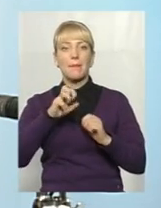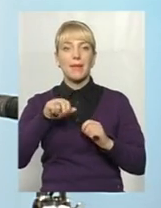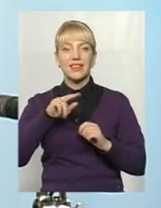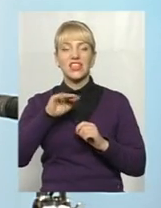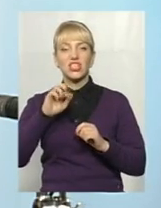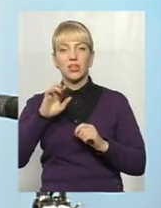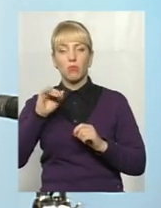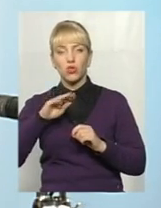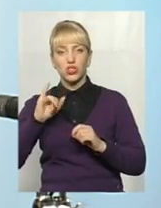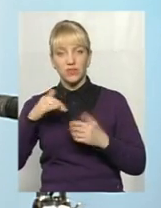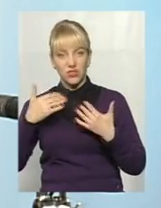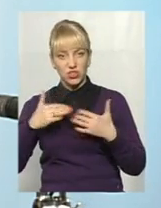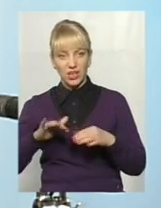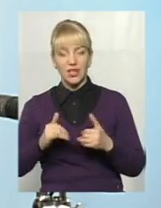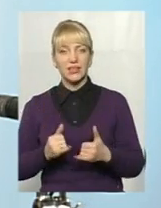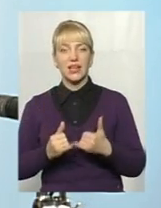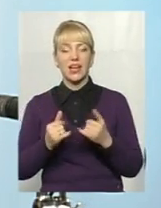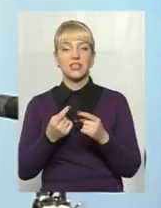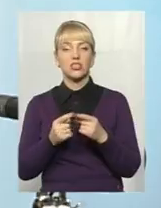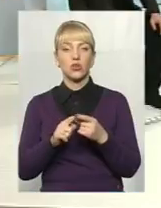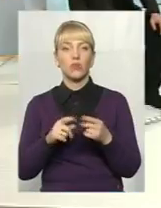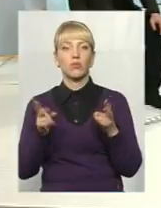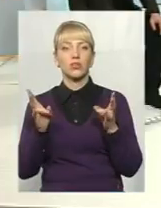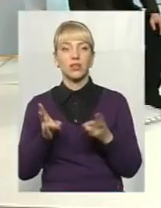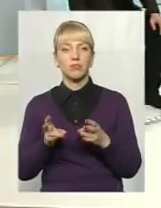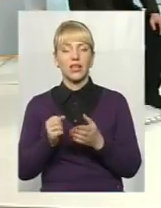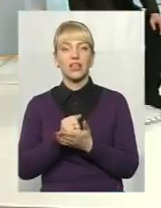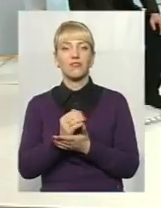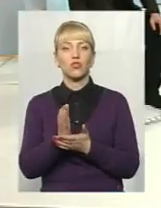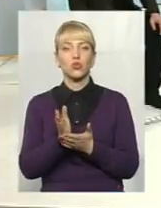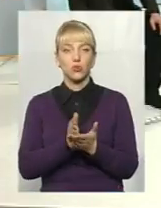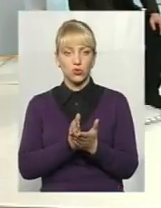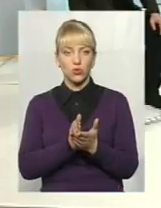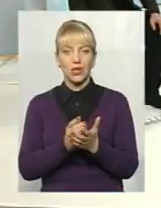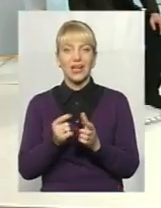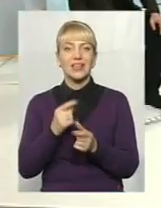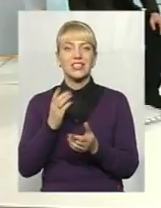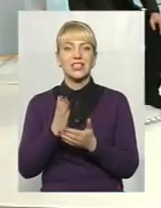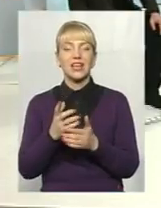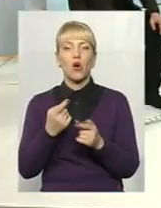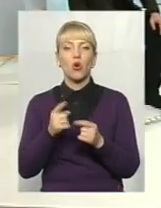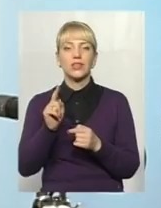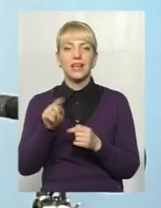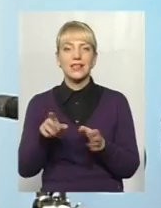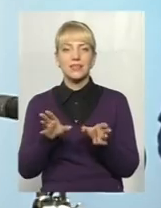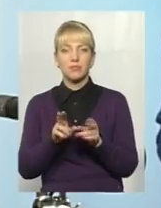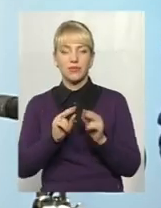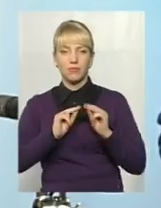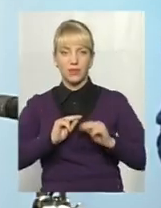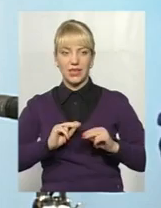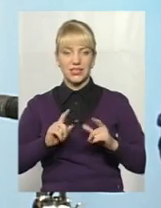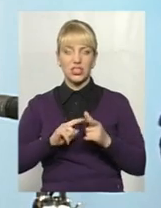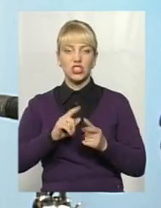межі, бо вже для цього потрібна інфраструктура. Чи є та співпраця, чи є розуміння